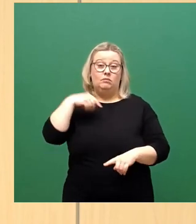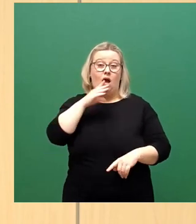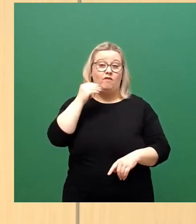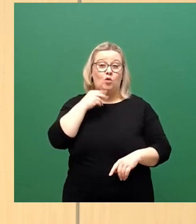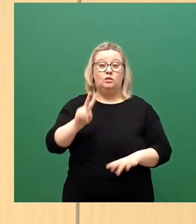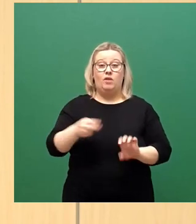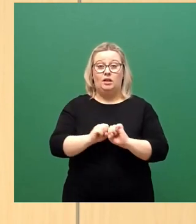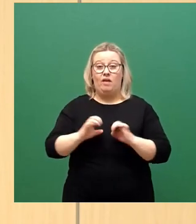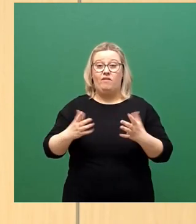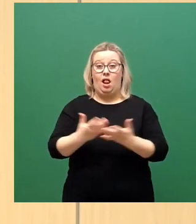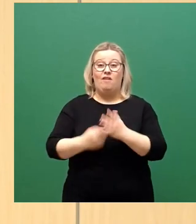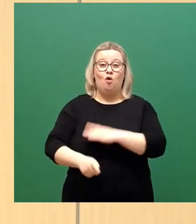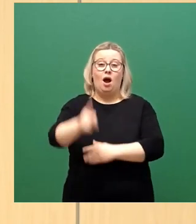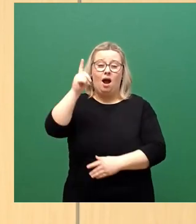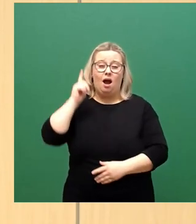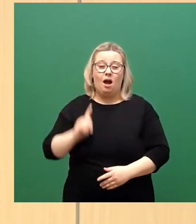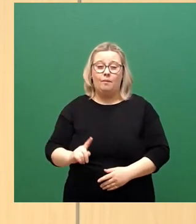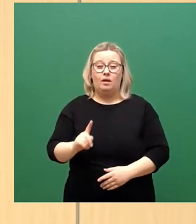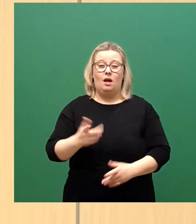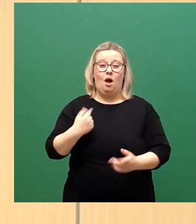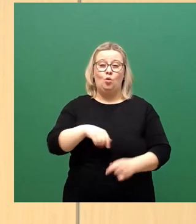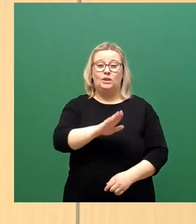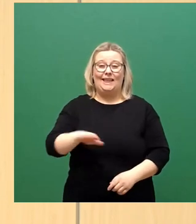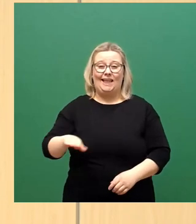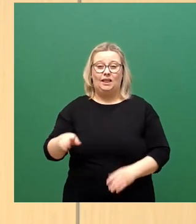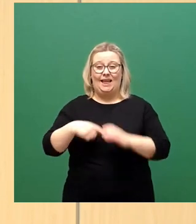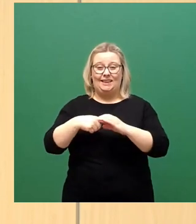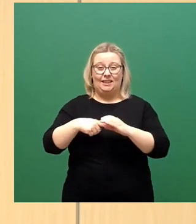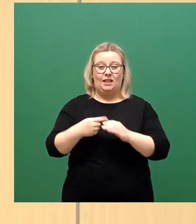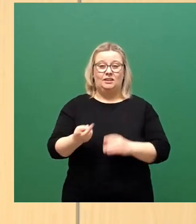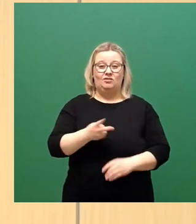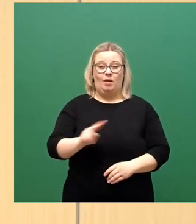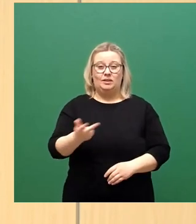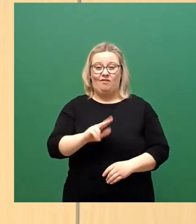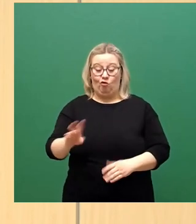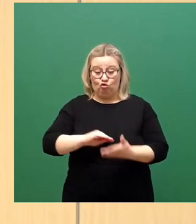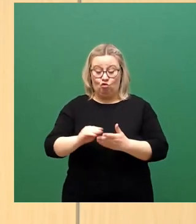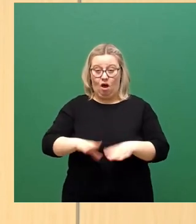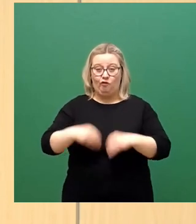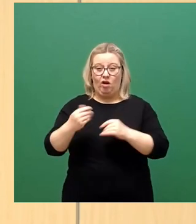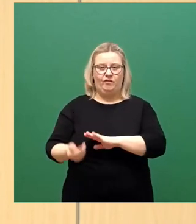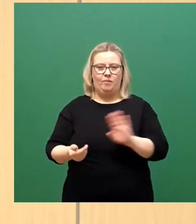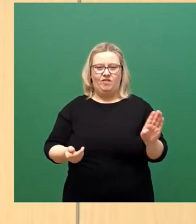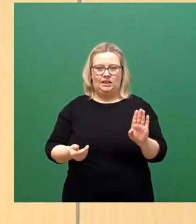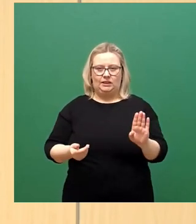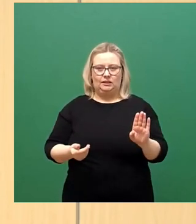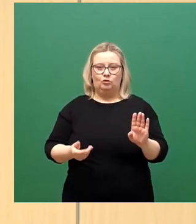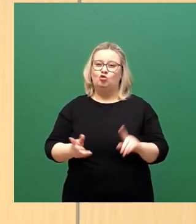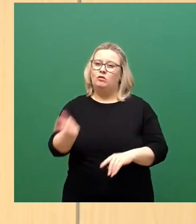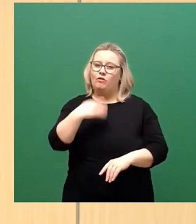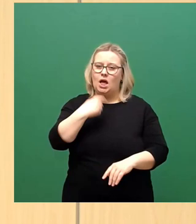einem Jahr und der Explosion der Kinderinzidenzen zwei bis drei Wochen nach Schulbeginn in westlichen Bundesländern eindringlich gewarnt.